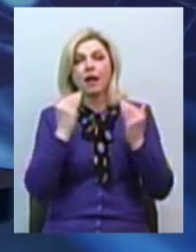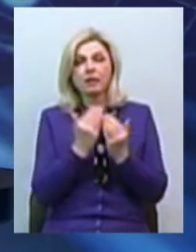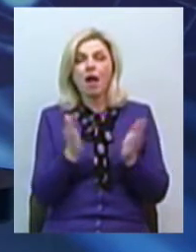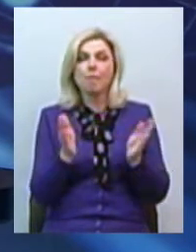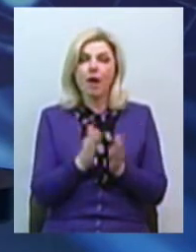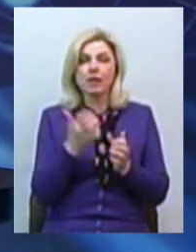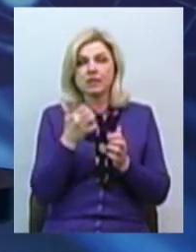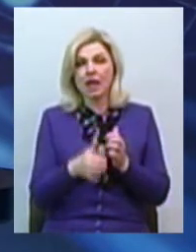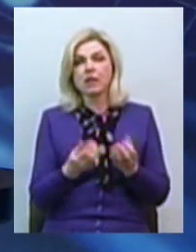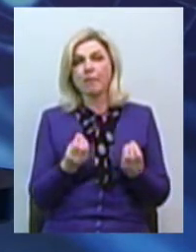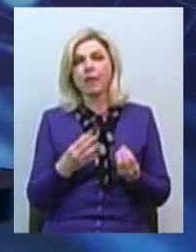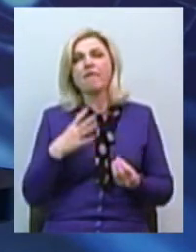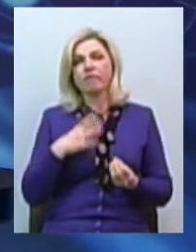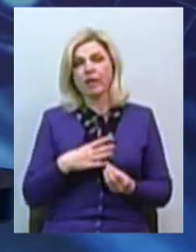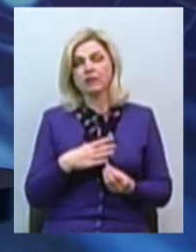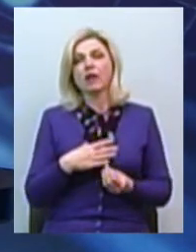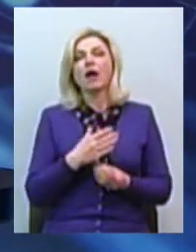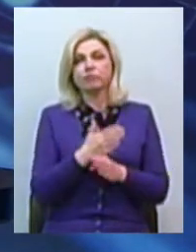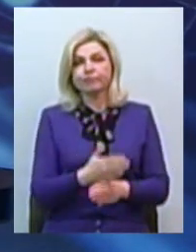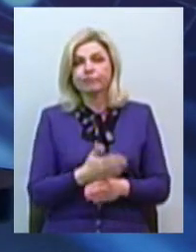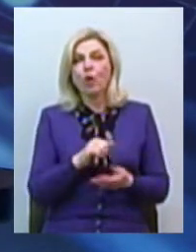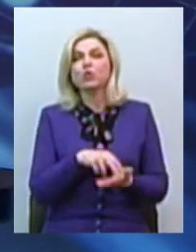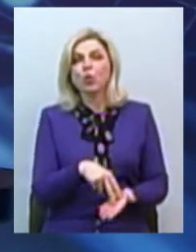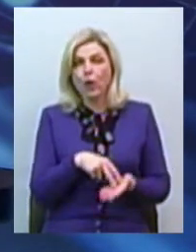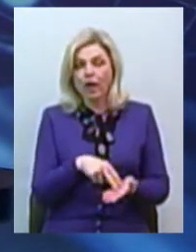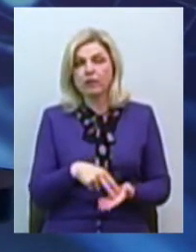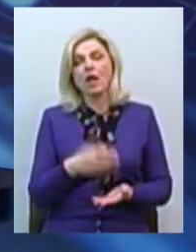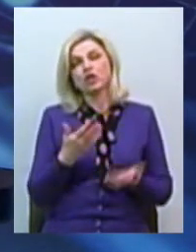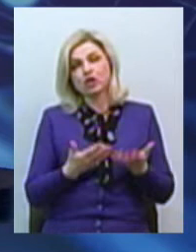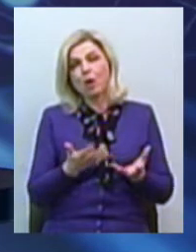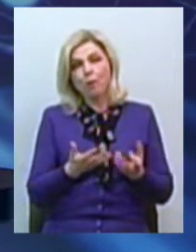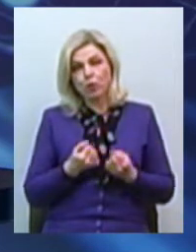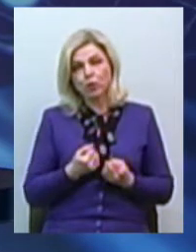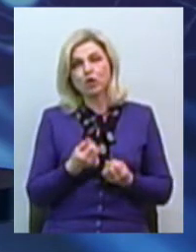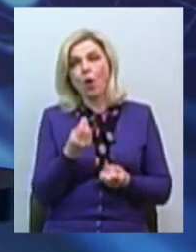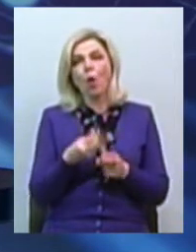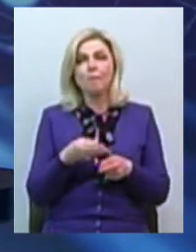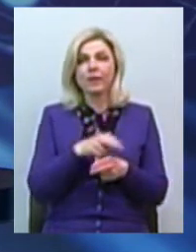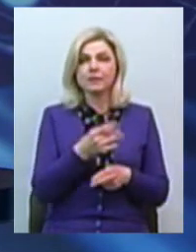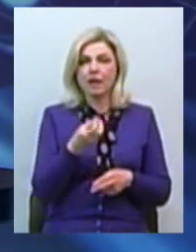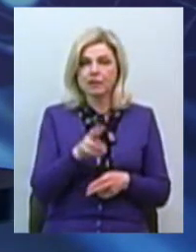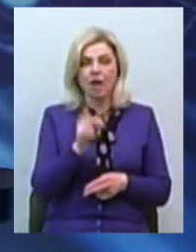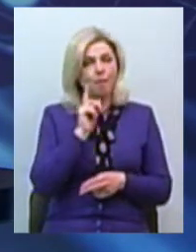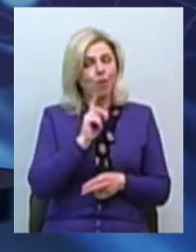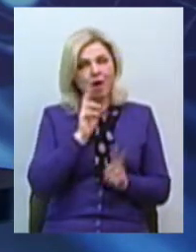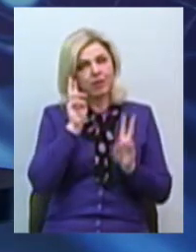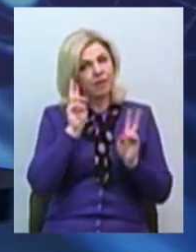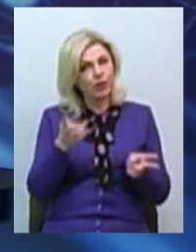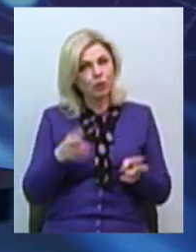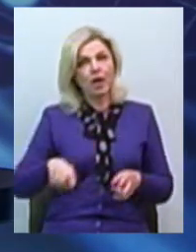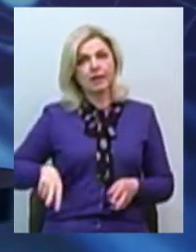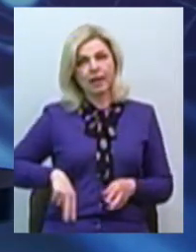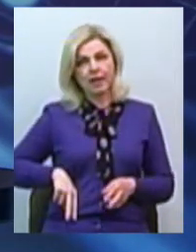бізнес вимушені простоювати. Чи отримують підприємці компенсацію, поки що невідомо. Директор